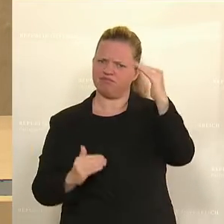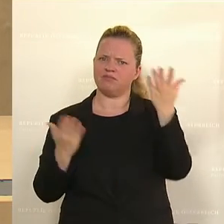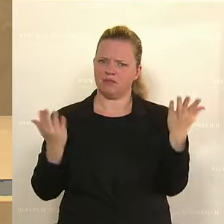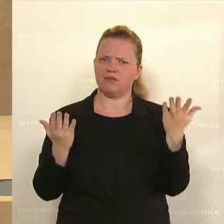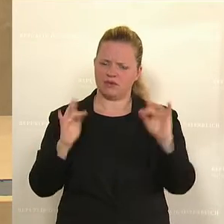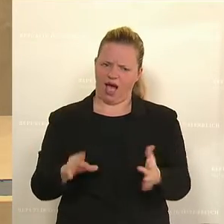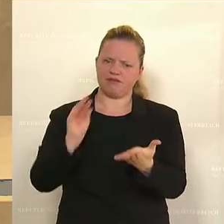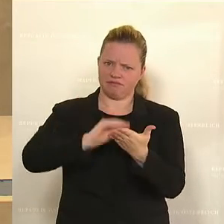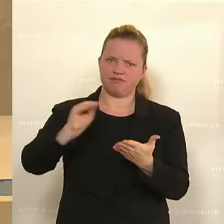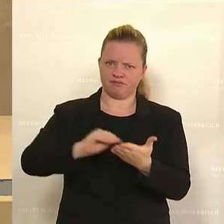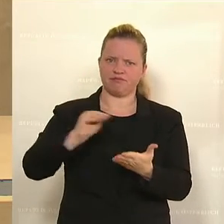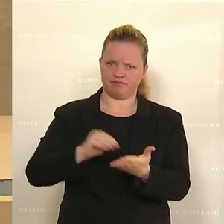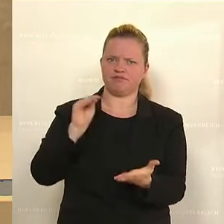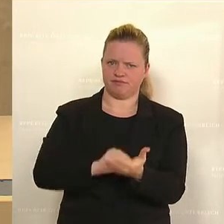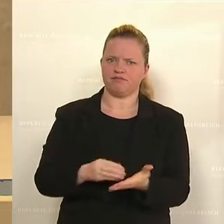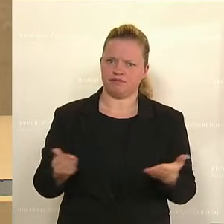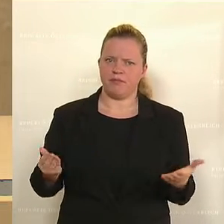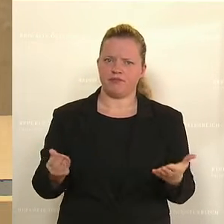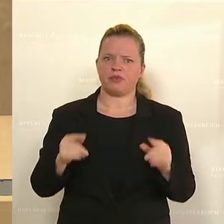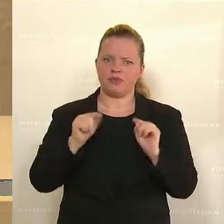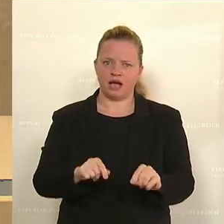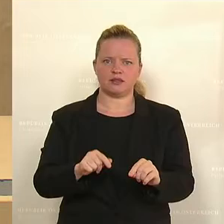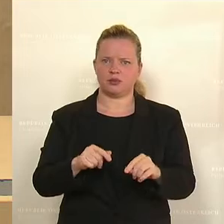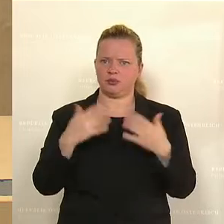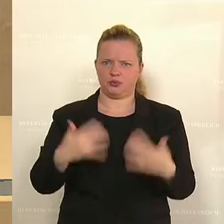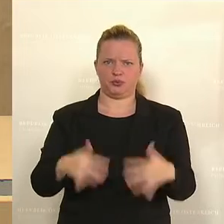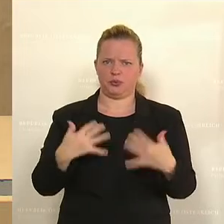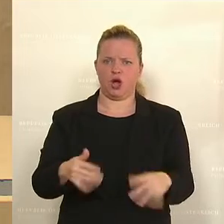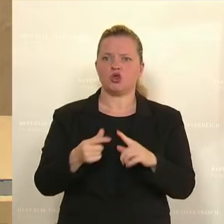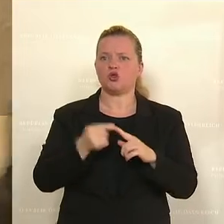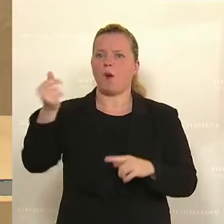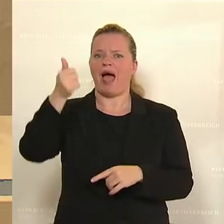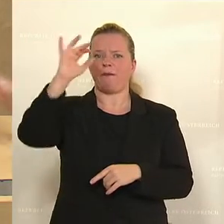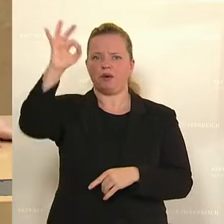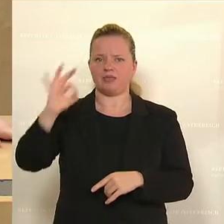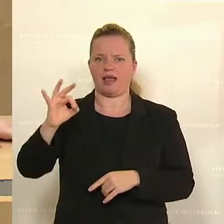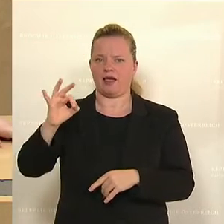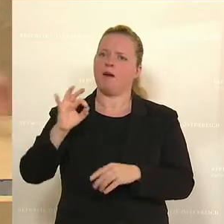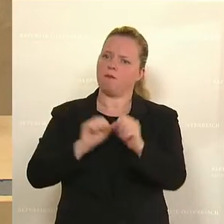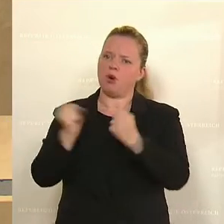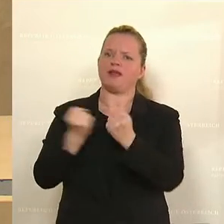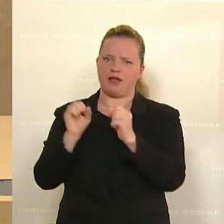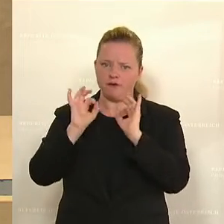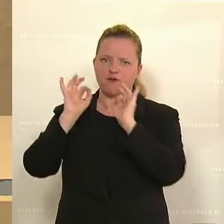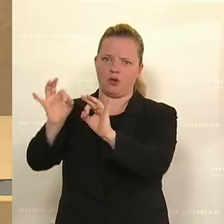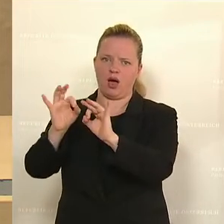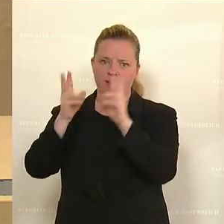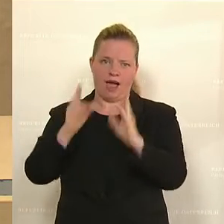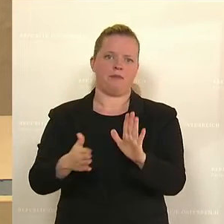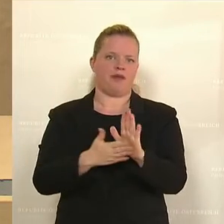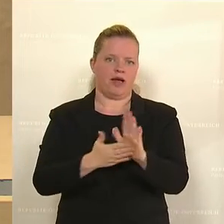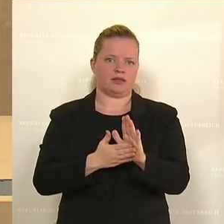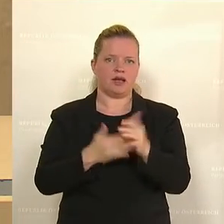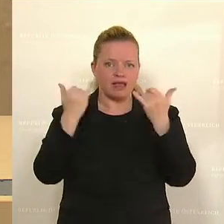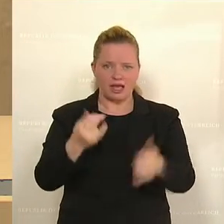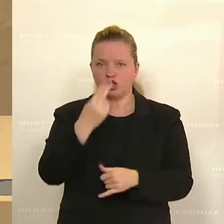Und das ist Politik und das ist der Punkt für das Top 1 Prozent. Und das ist auch nicht so dahingesagt, sondern beweisbar. Wenn wir uns